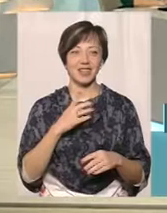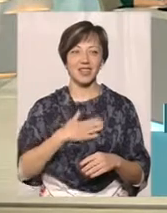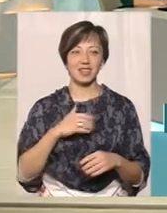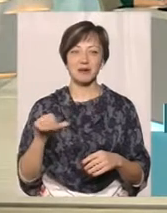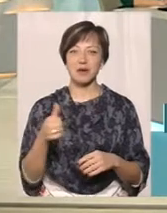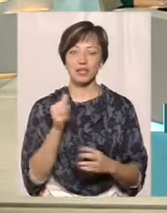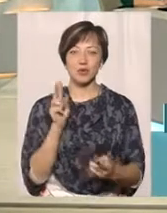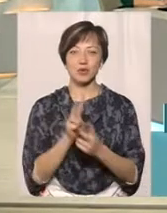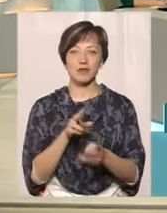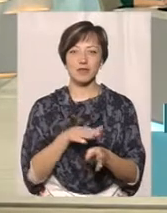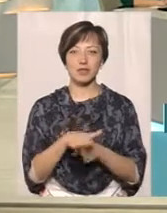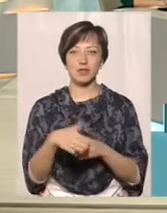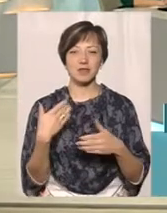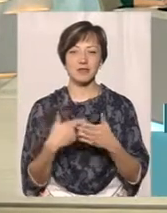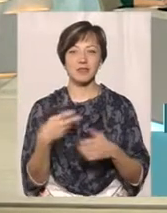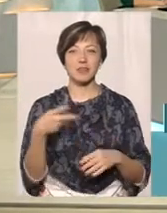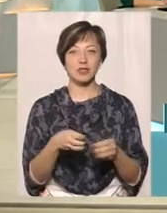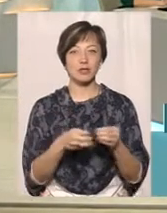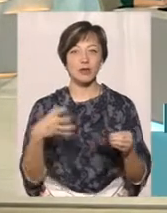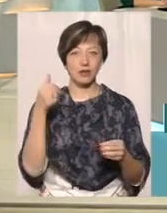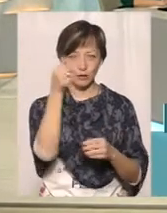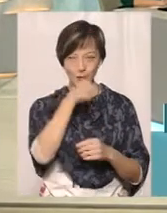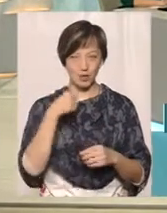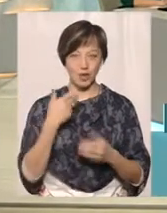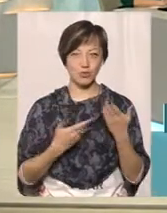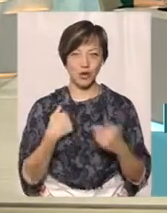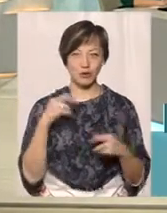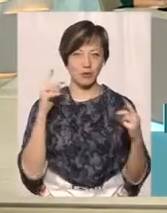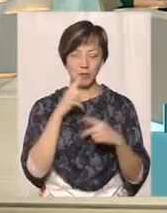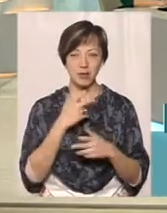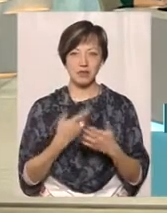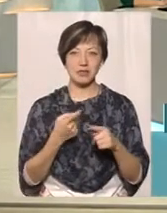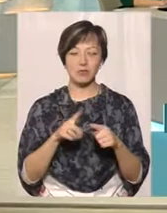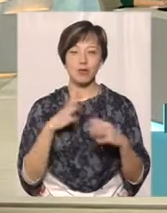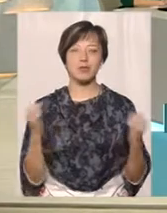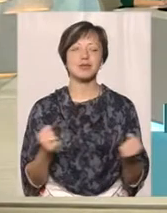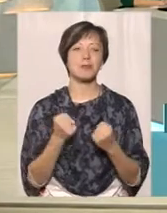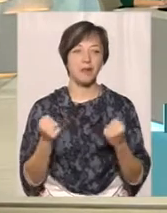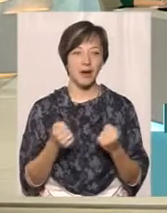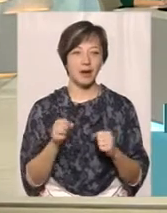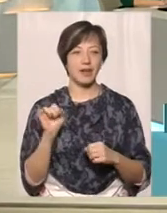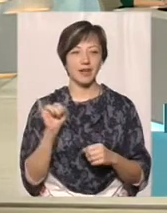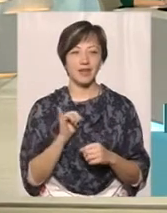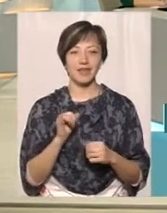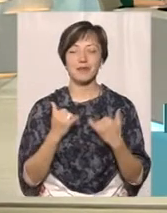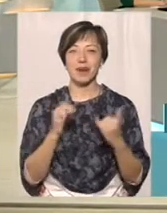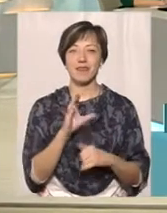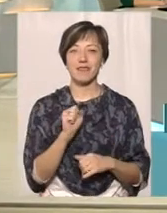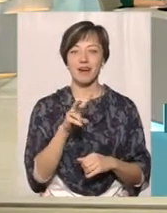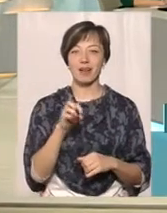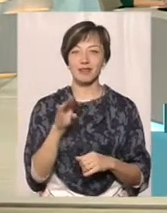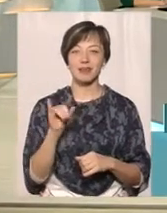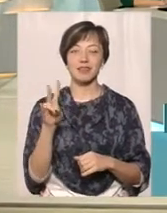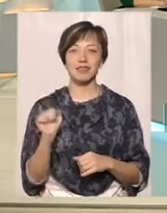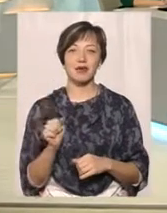перша зустріч відбулася, здається, в 2015 році. Якщо я не помиляюся, це була зима, і пані Валентина приїхала